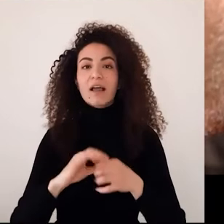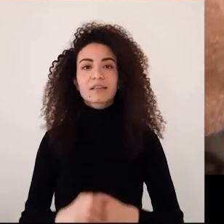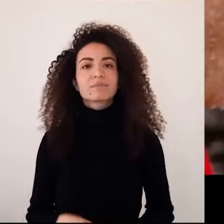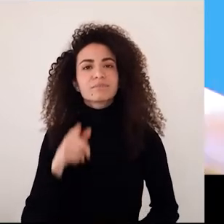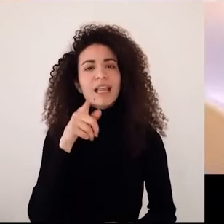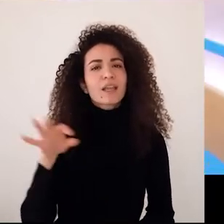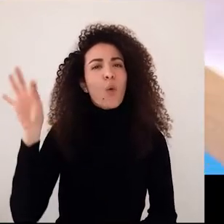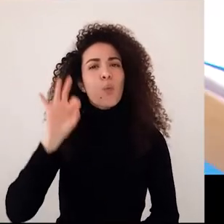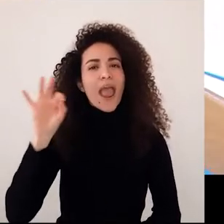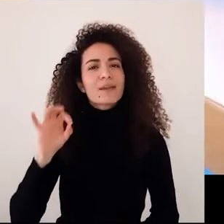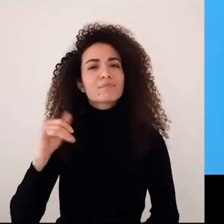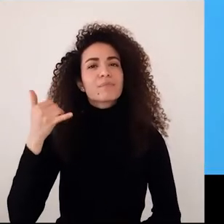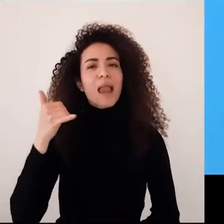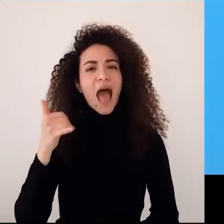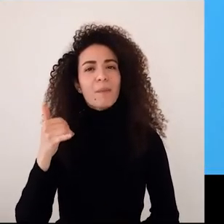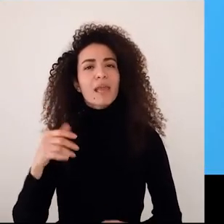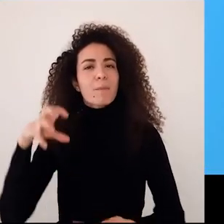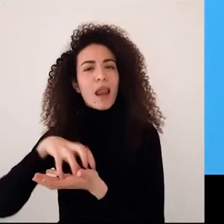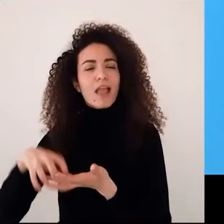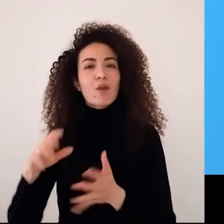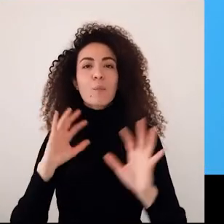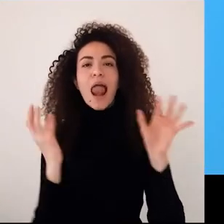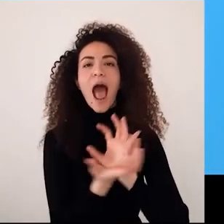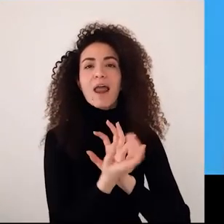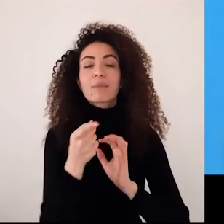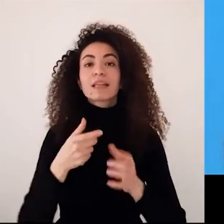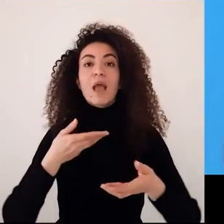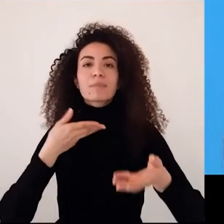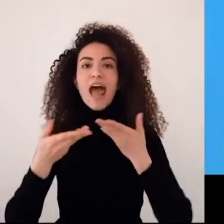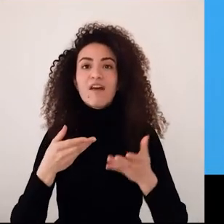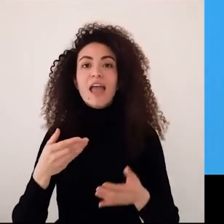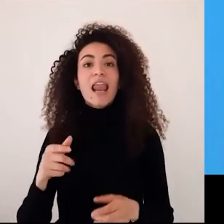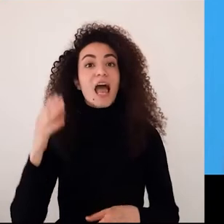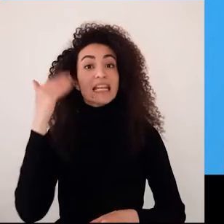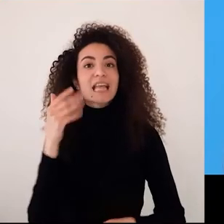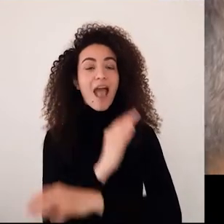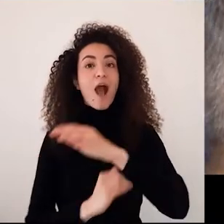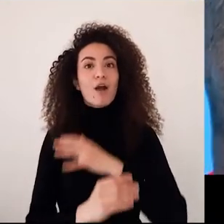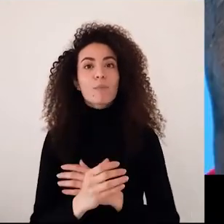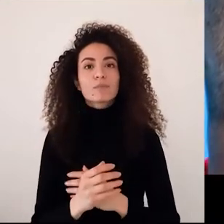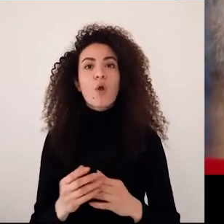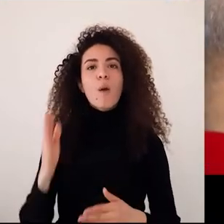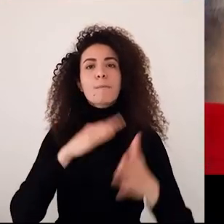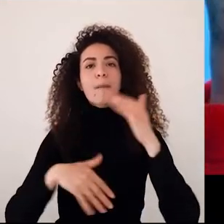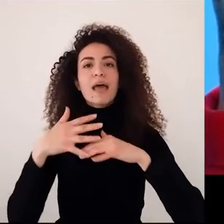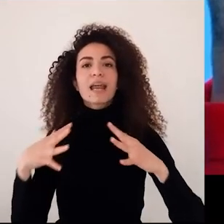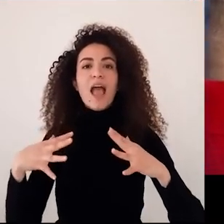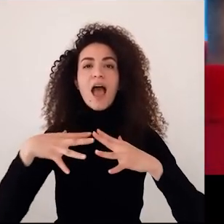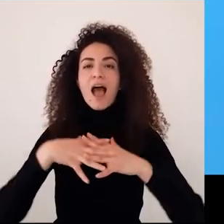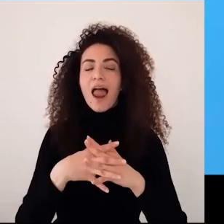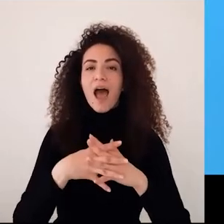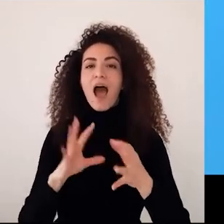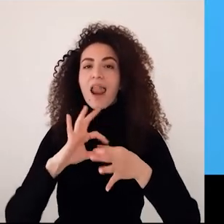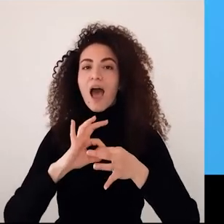كنتي في البلاد العربية أو في العالم رح تتعرفي على ناس ذات إعاقة وتبني شبكة علاقات دعمة ونتشارك سوا قصة